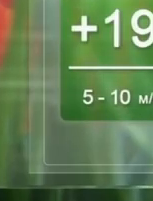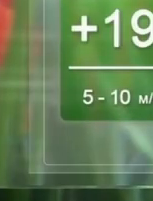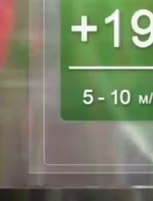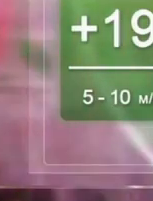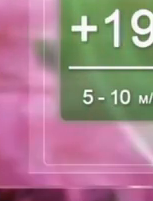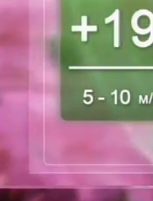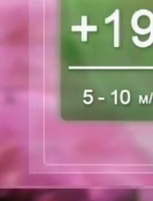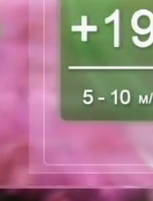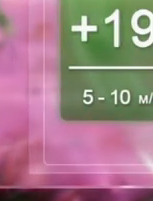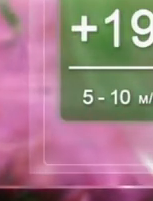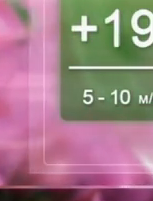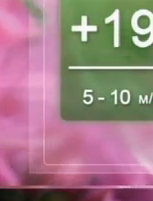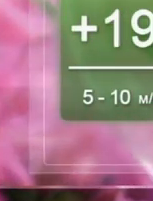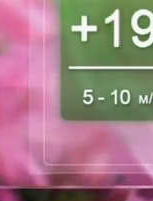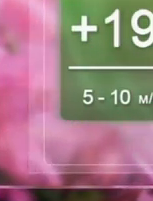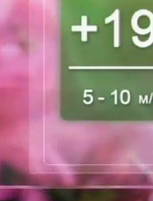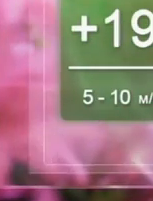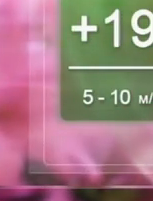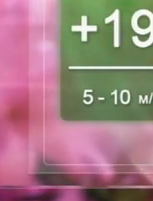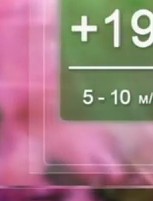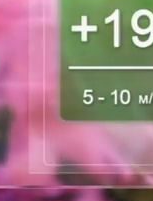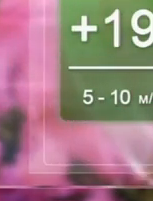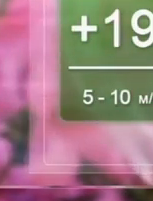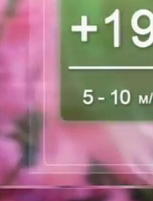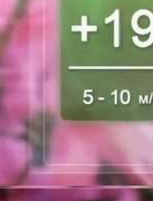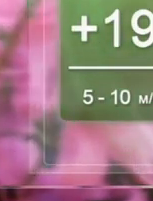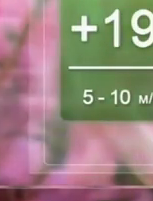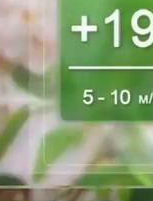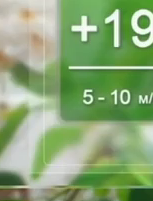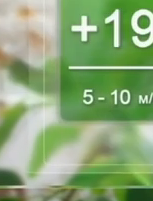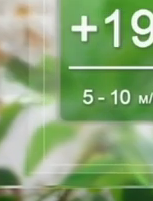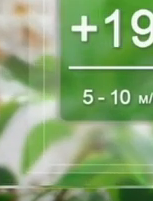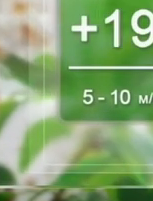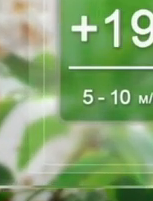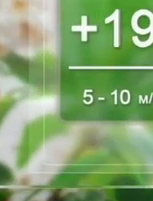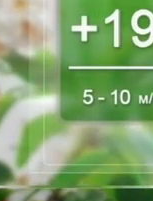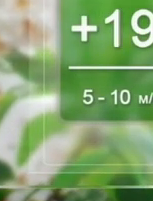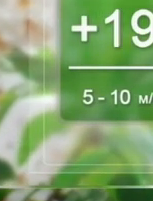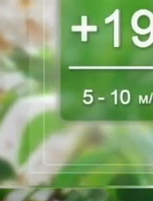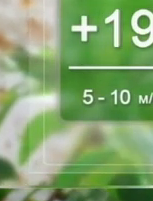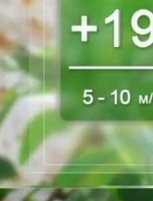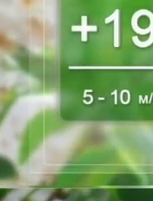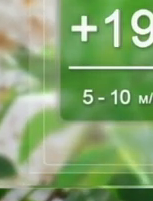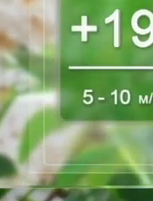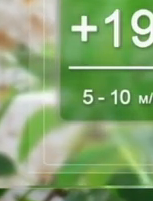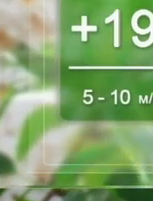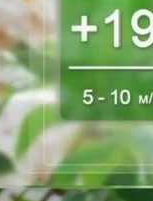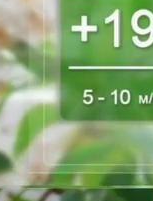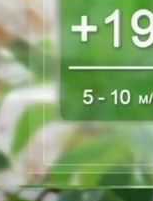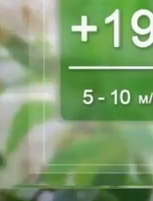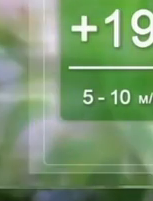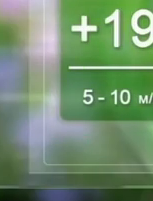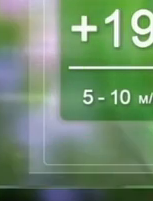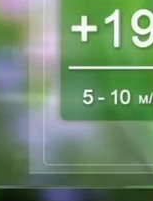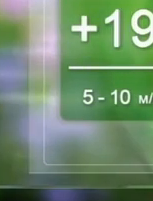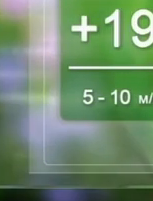31 липня на Хмельниччині синоптики прогнозують мінливу хмарність, невеликий короткочасний дошк, місцями грози. Вітер північний 5